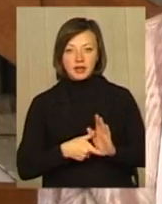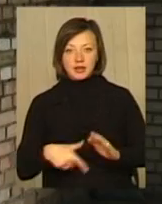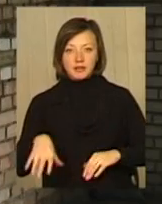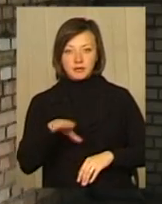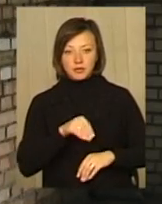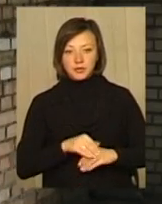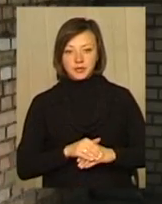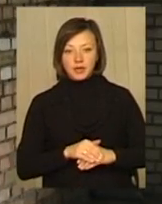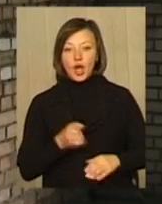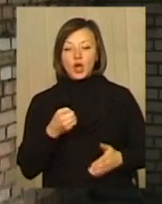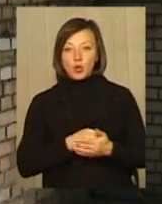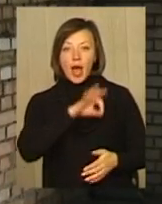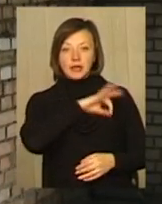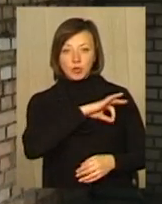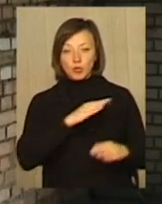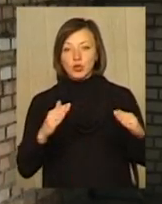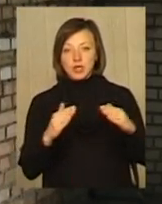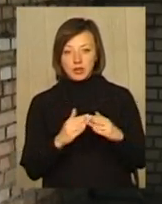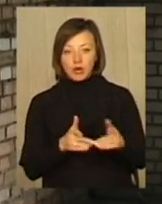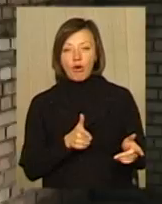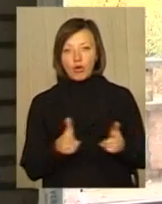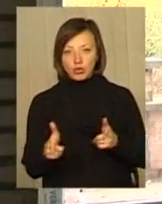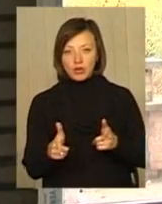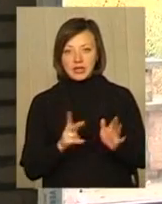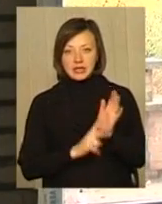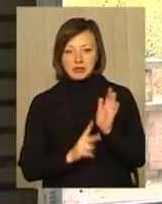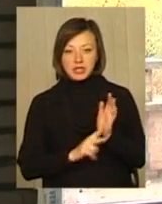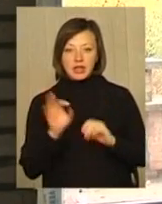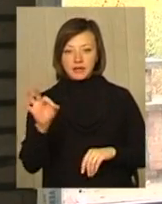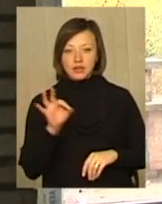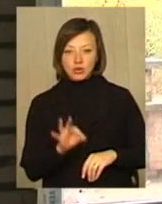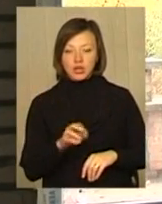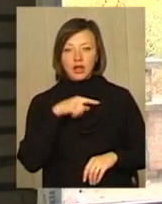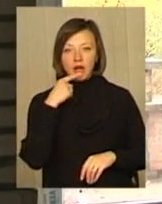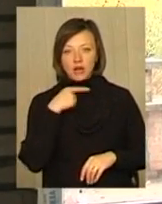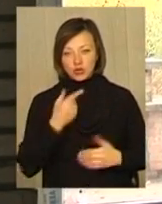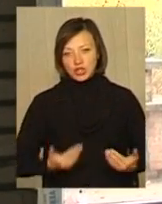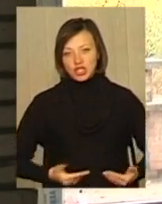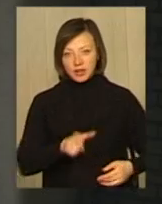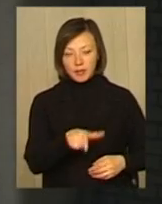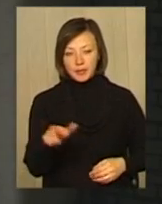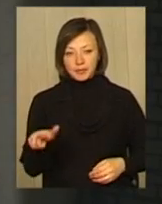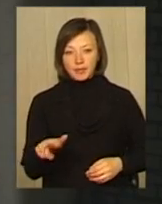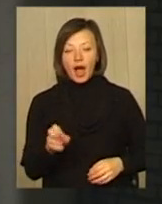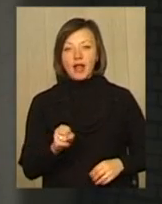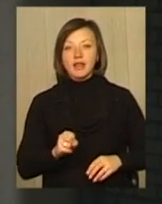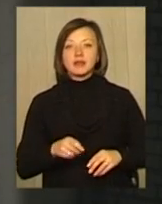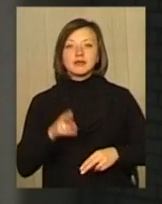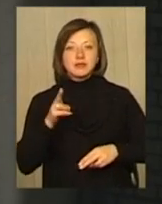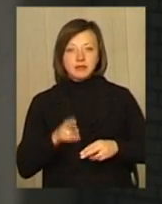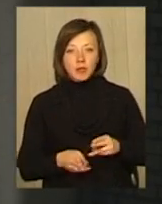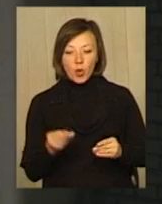цього житла. До експлуатації будинок на Астелу-15 готовий майже на 70 відсотків, кажуть потенційні мешканці. Але його зведення вони